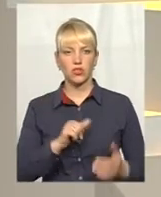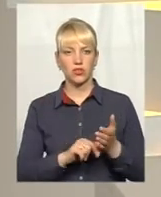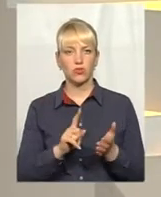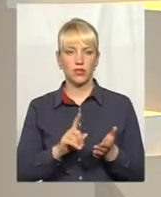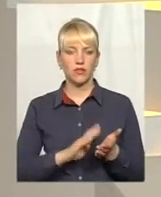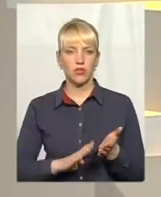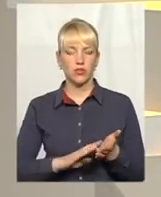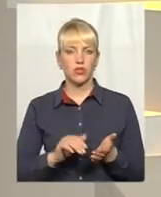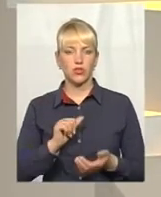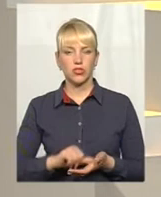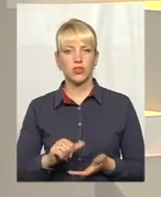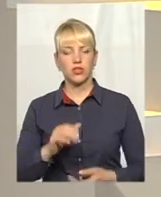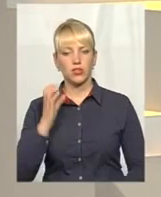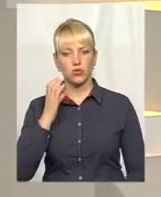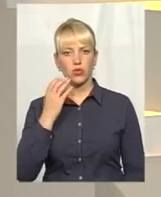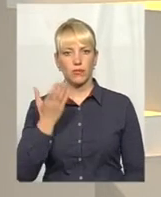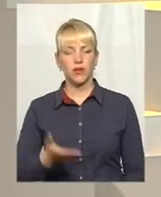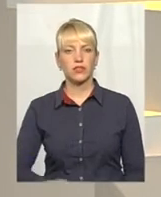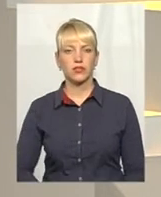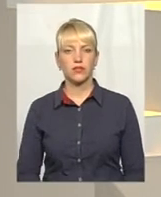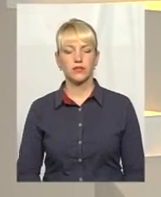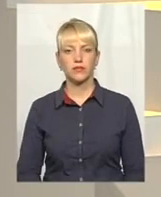90 60. Слухаємо вас. Говоріть, будь ласка.